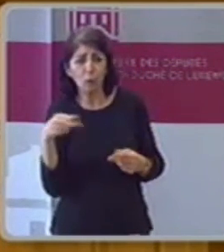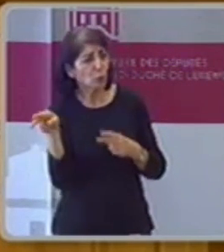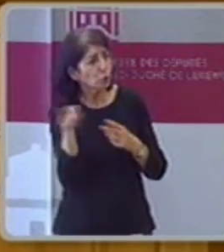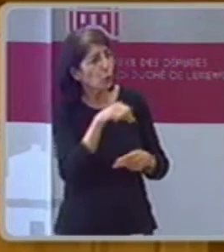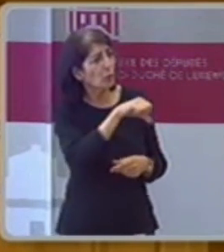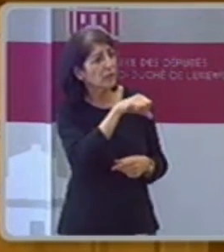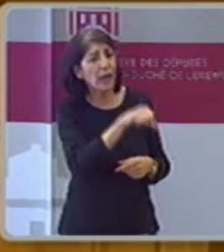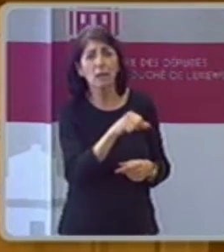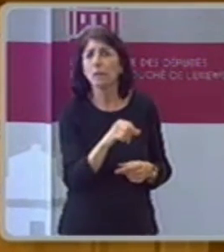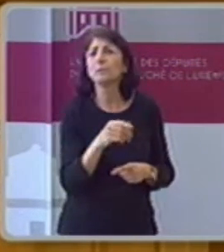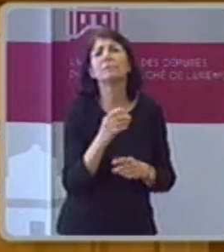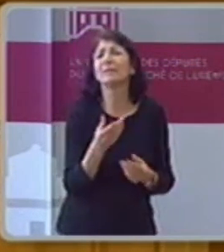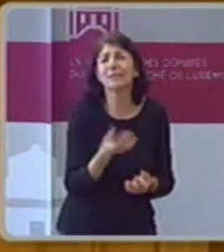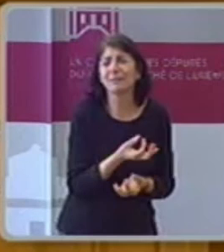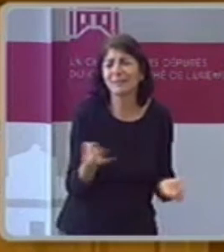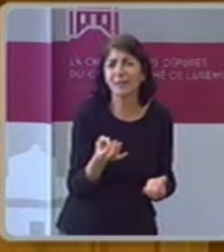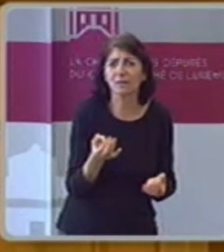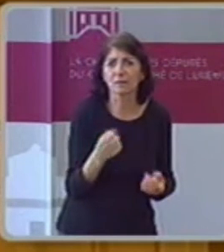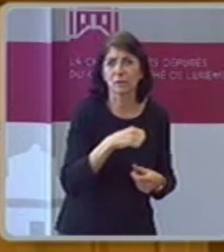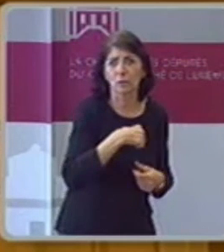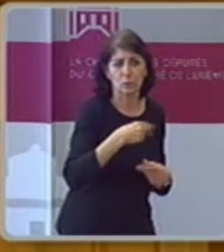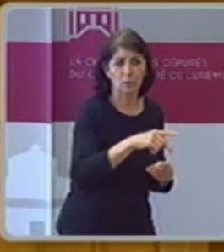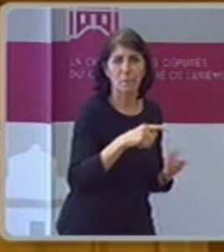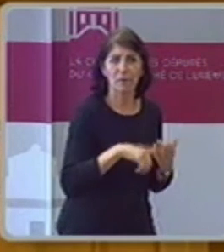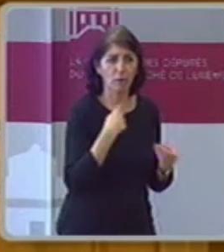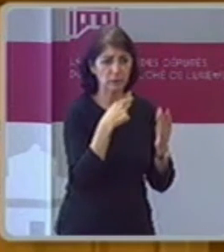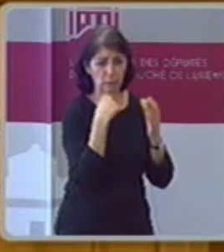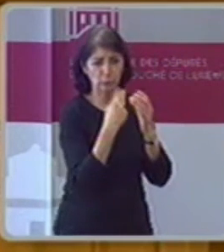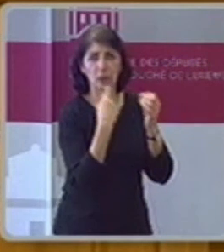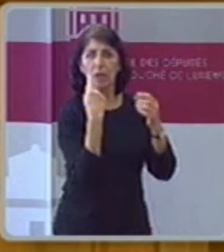machen heute eine Politik für Konsequenzen von